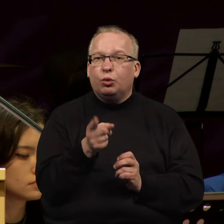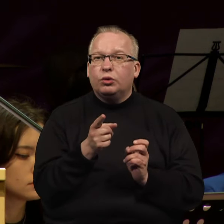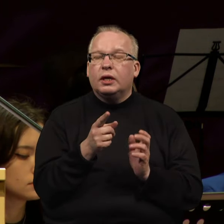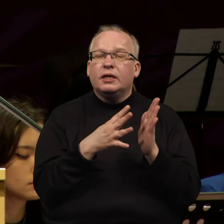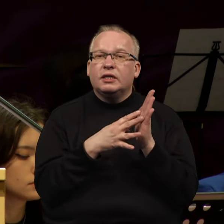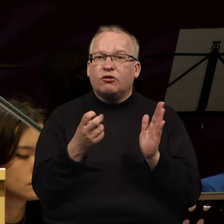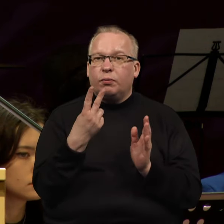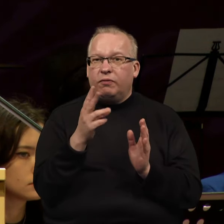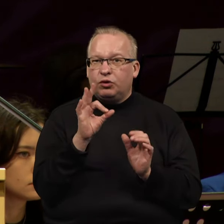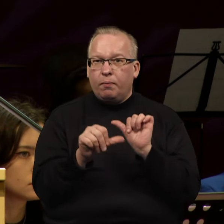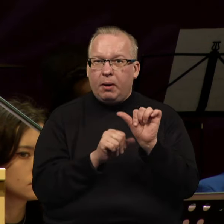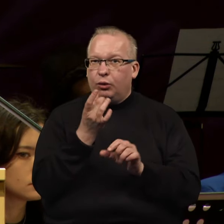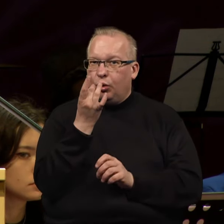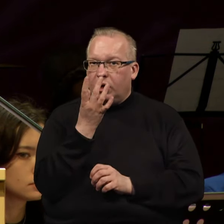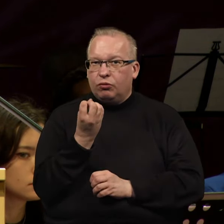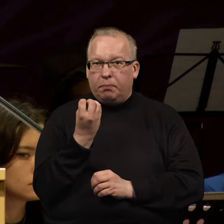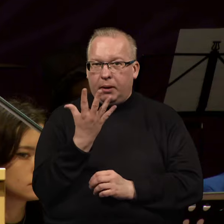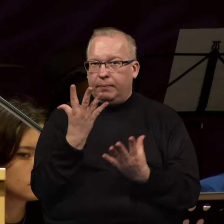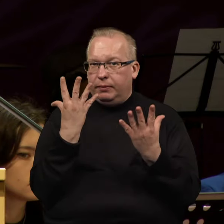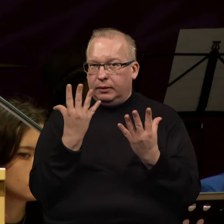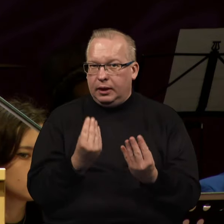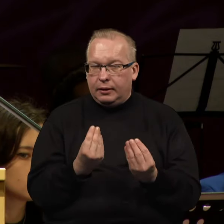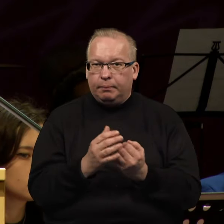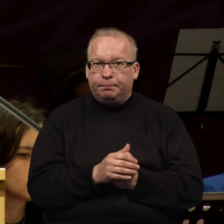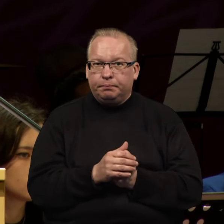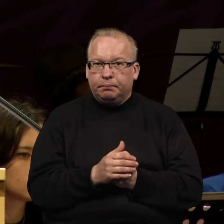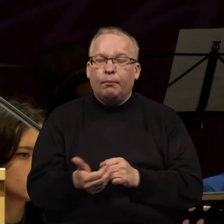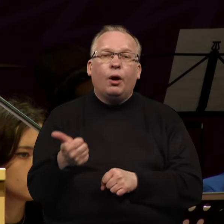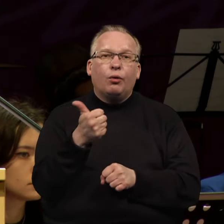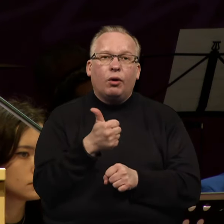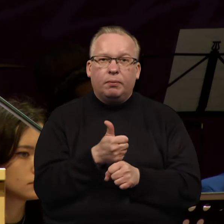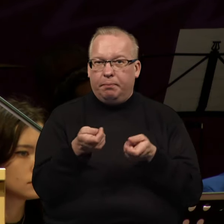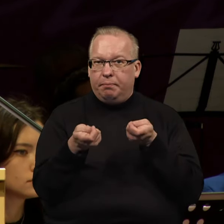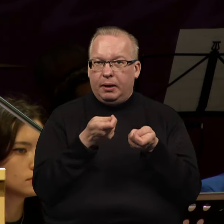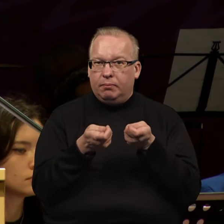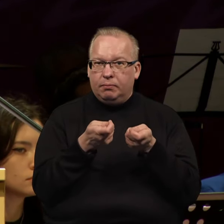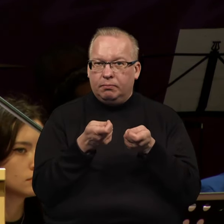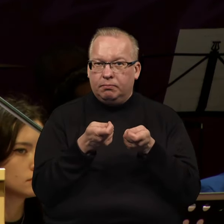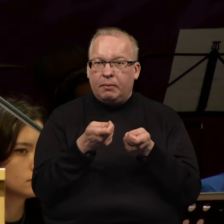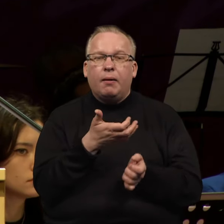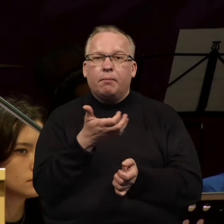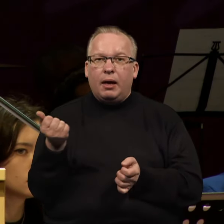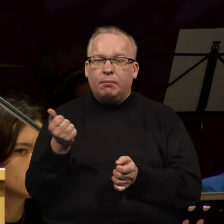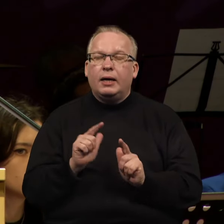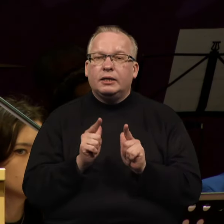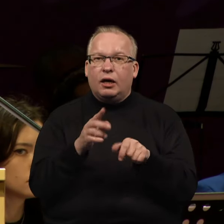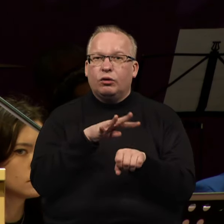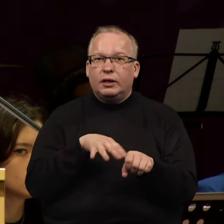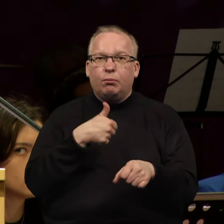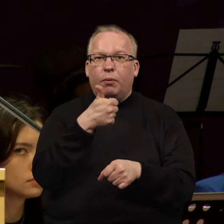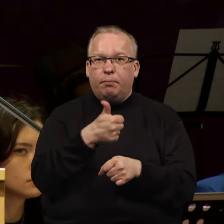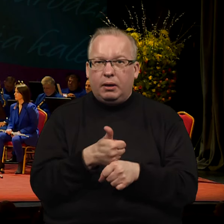metų, gegužės 15 dieną, kol pirmininkavimą perėmė steigiamą Seimo pirmininkų